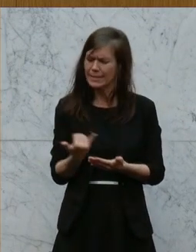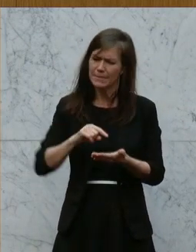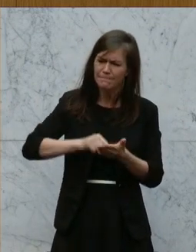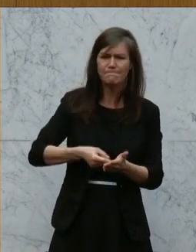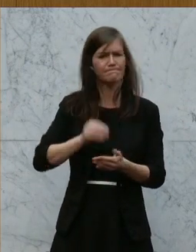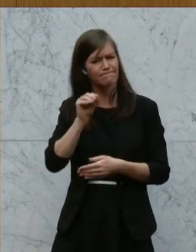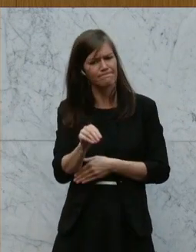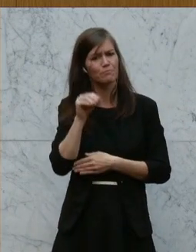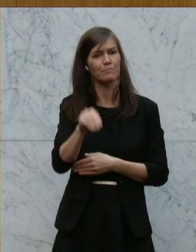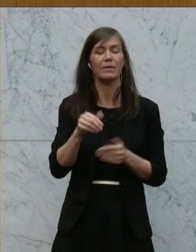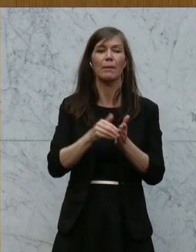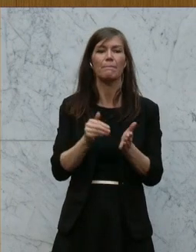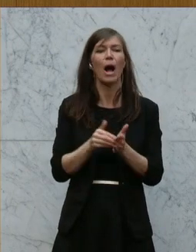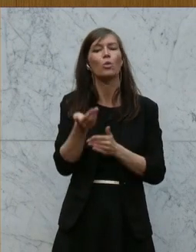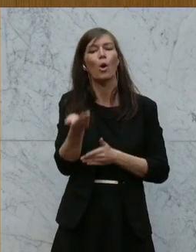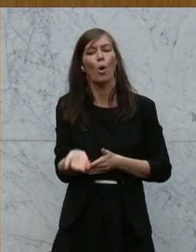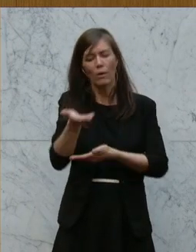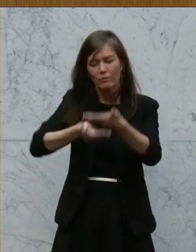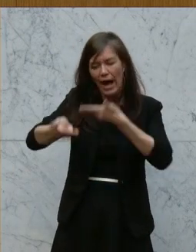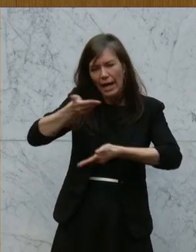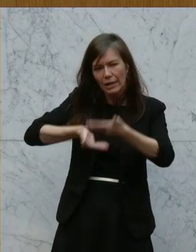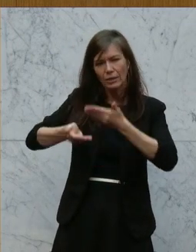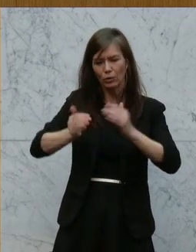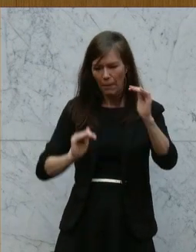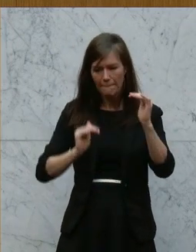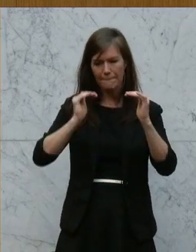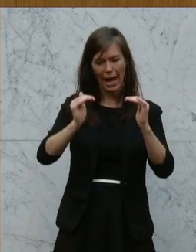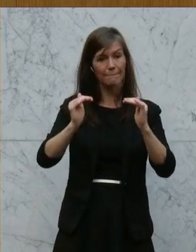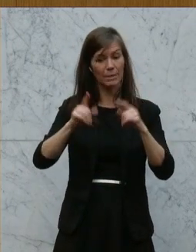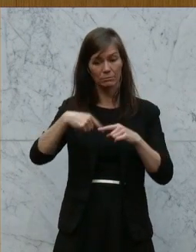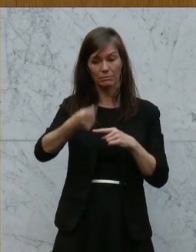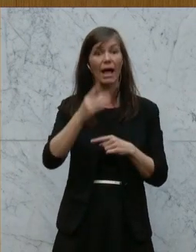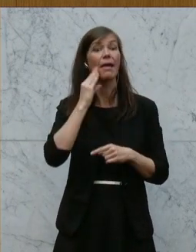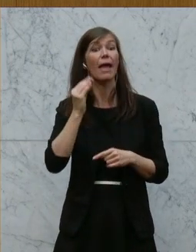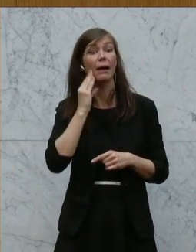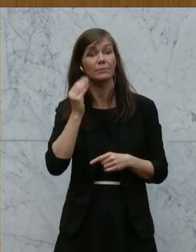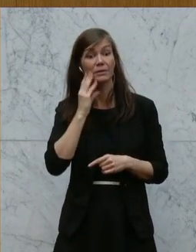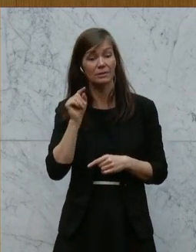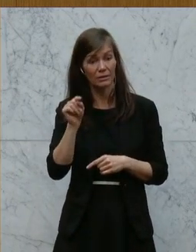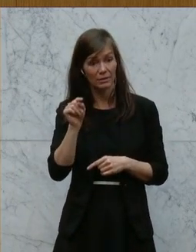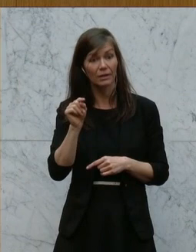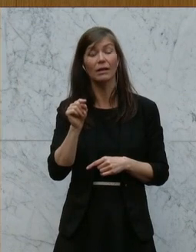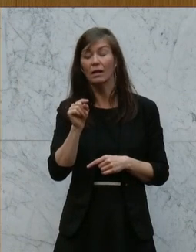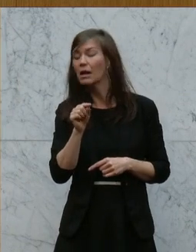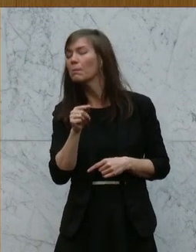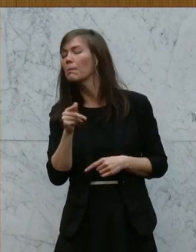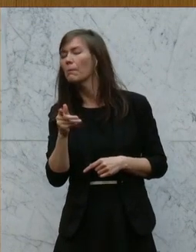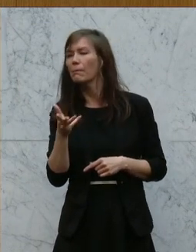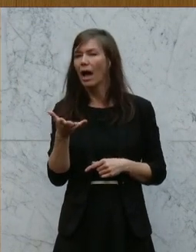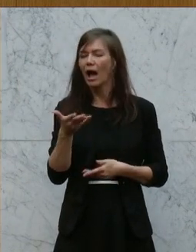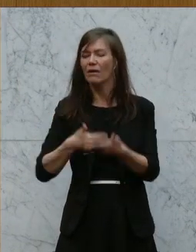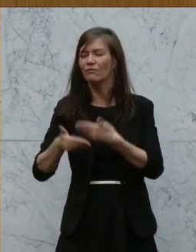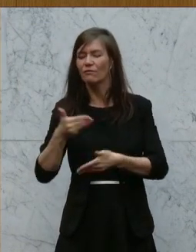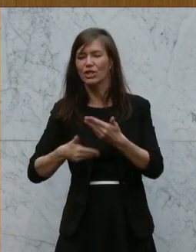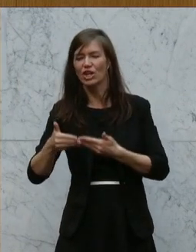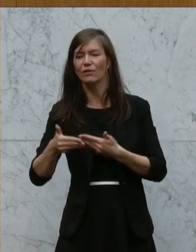entsprechende Lohnabschlüsse gibt und das ist die große Frage für die nächste Runde auch im Herbst. Auch da gibt es ja jetzt manche Ökonomen, die warnen und sagen,